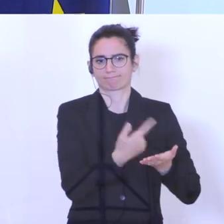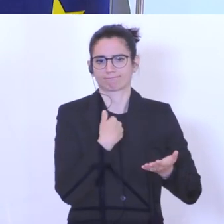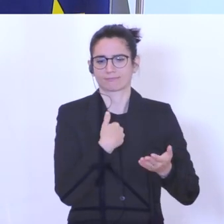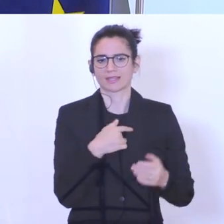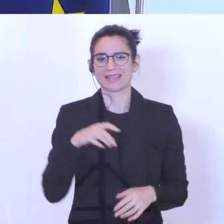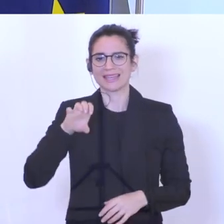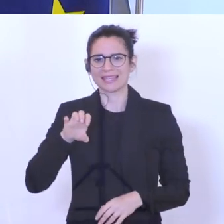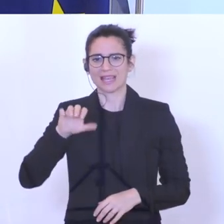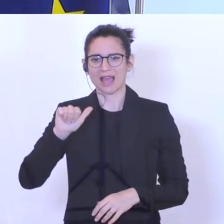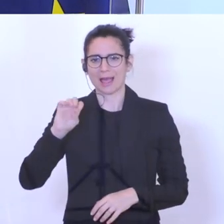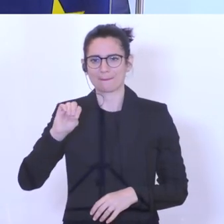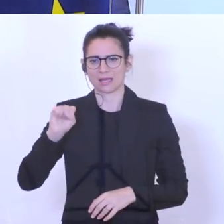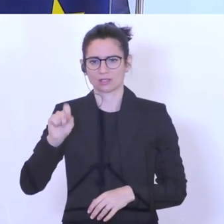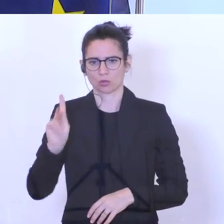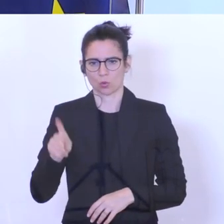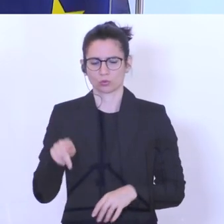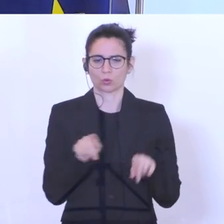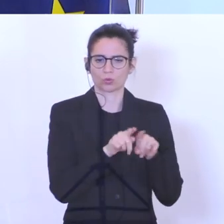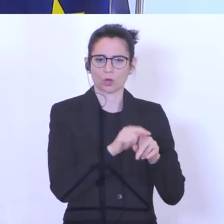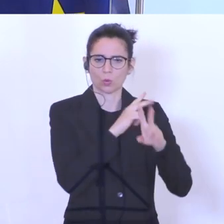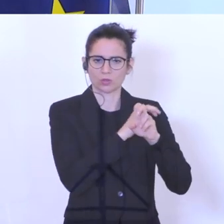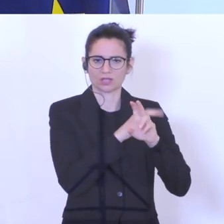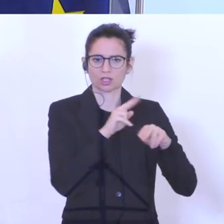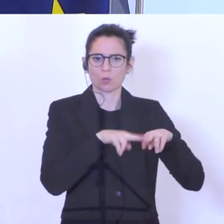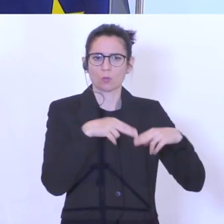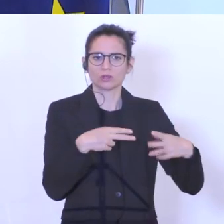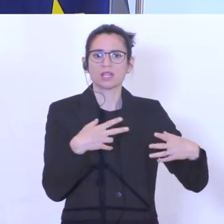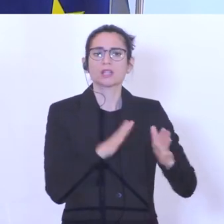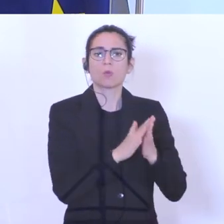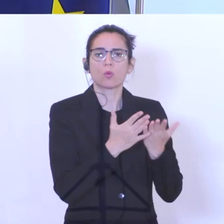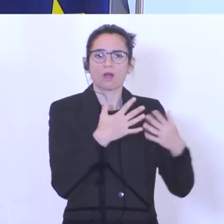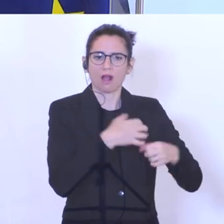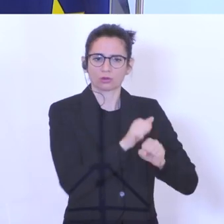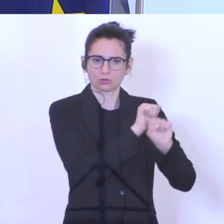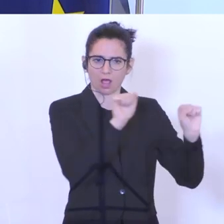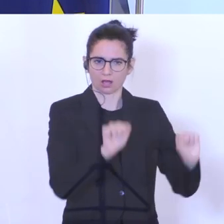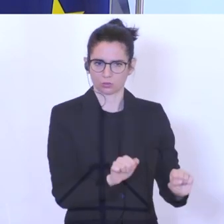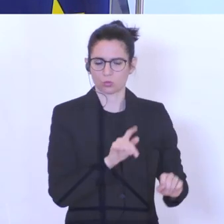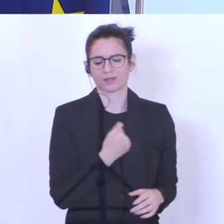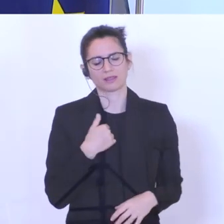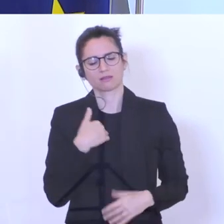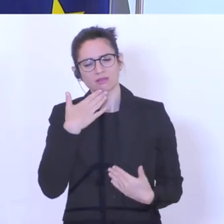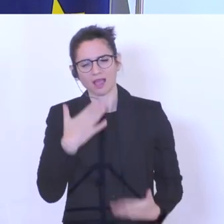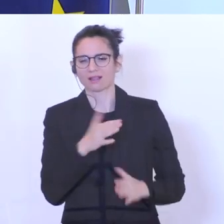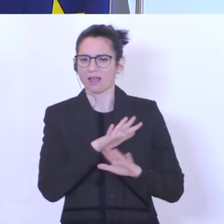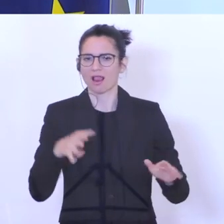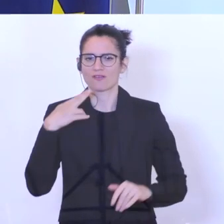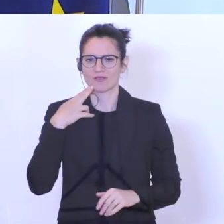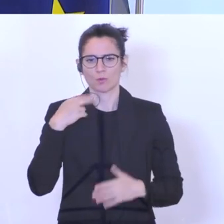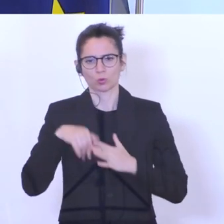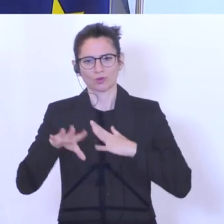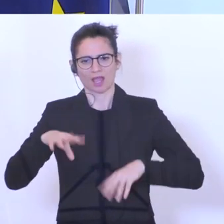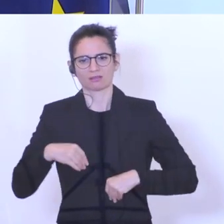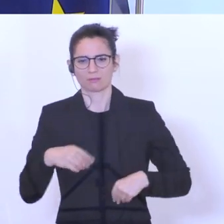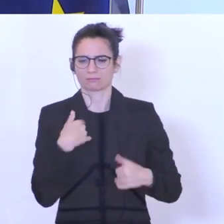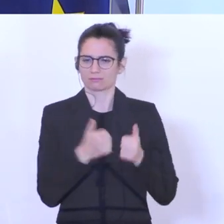das eAMS-Konto, aber im Hintergrund auch durch die österreichische Bundesbuchhaltungsagentur. Und ich danke allen Unternehmerinnen und Unternehmen, die